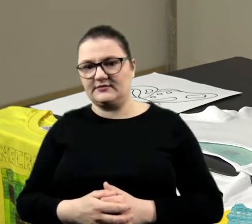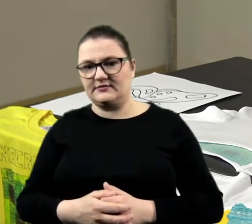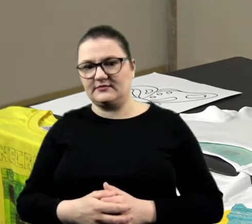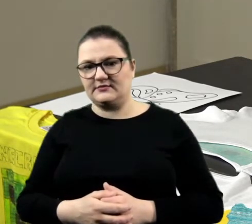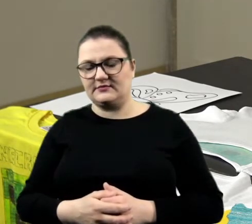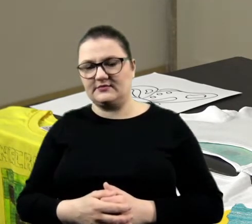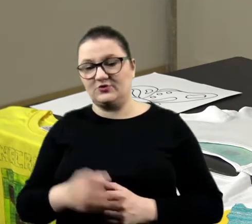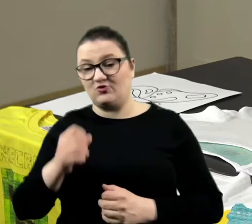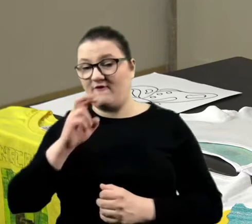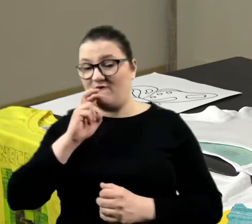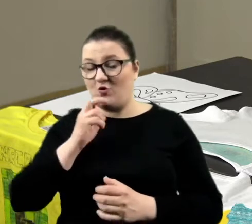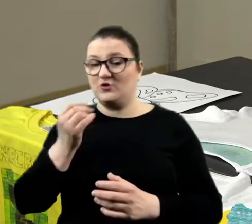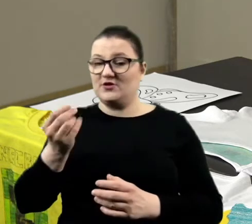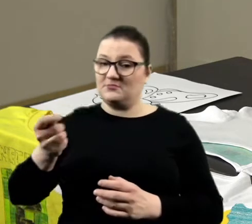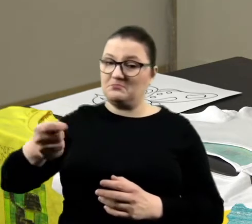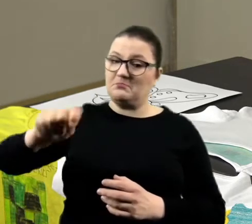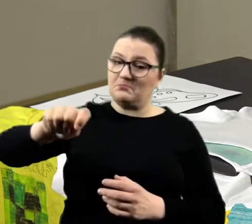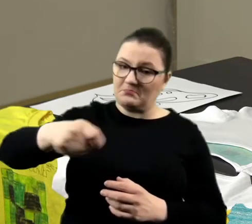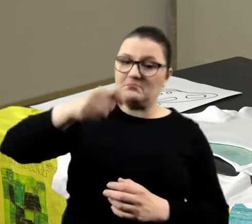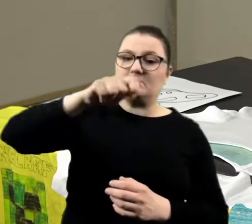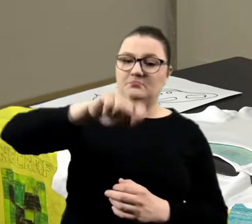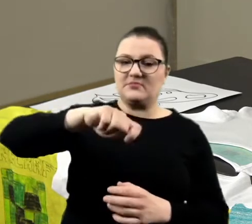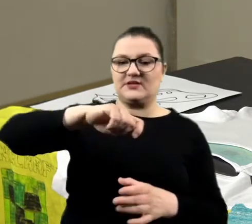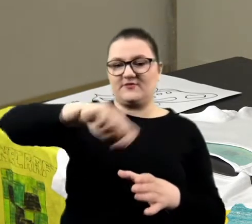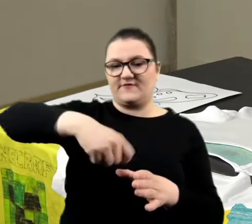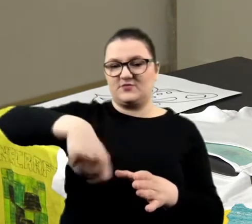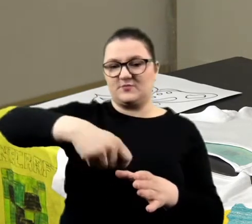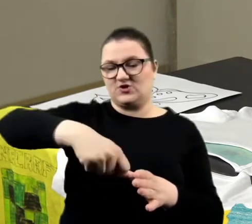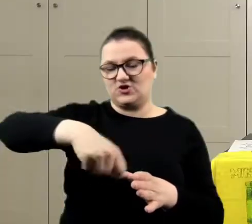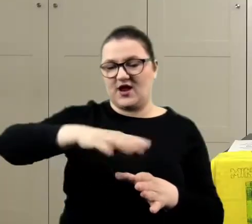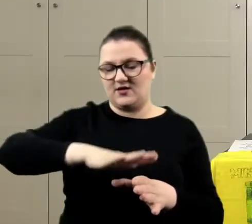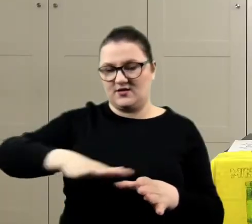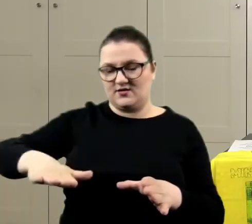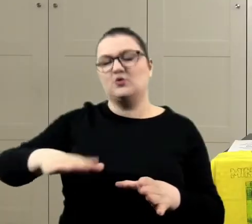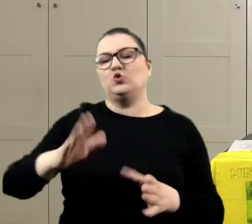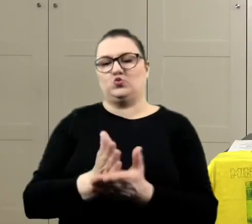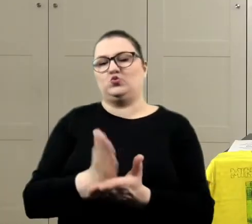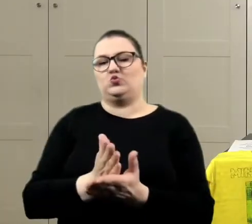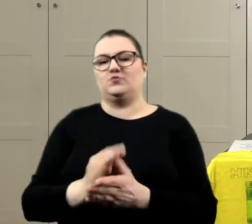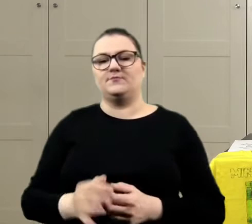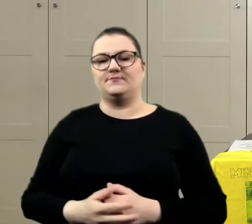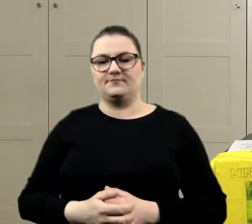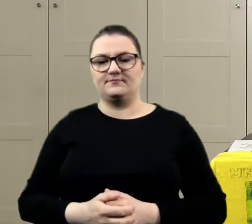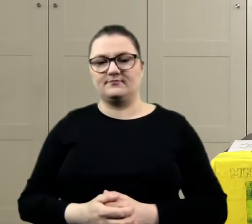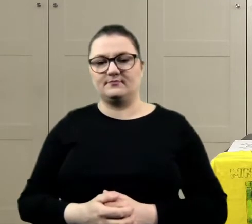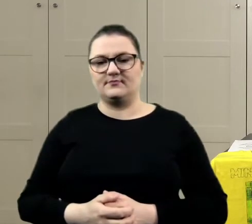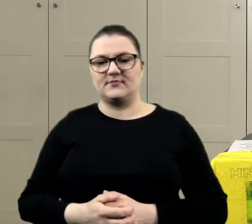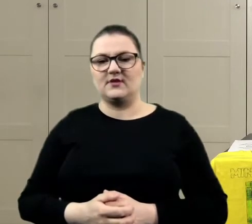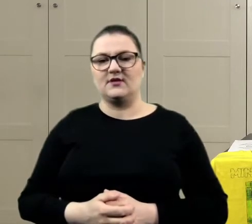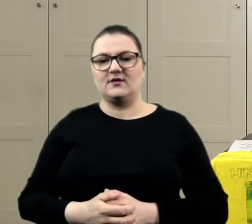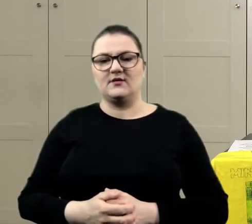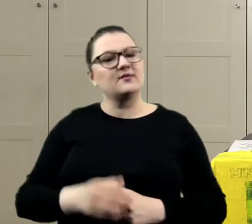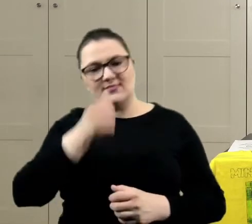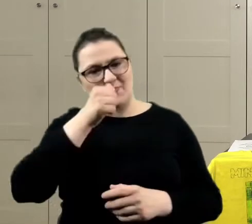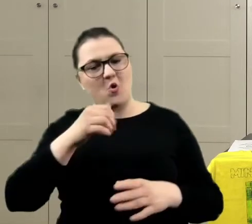Trochę wody. Trochę. I rozmieszaj sobie tutaj. I już. Można też za dużo mieszać, bo wszystko